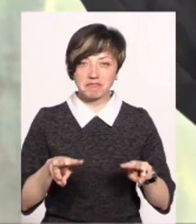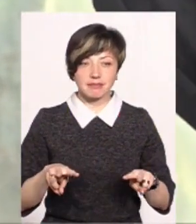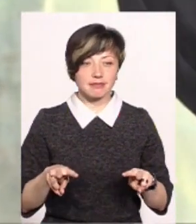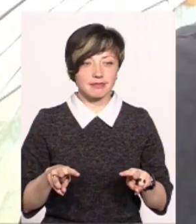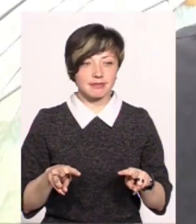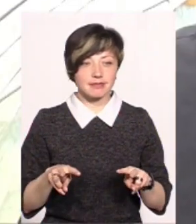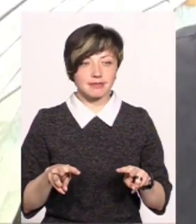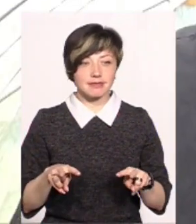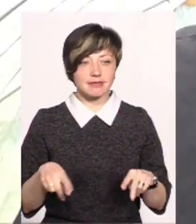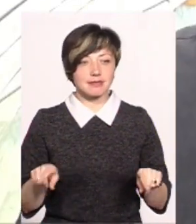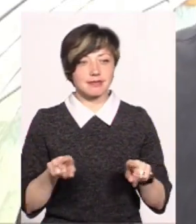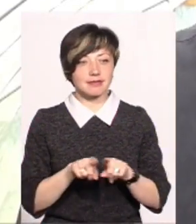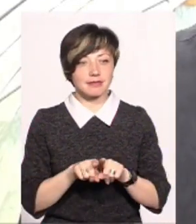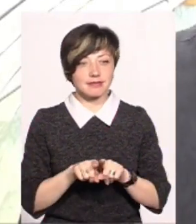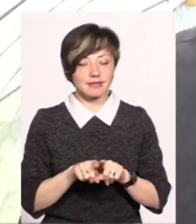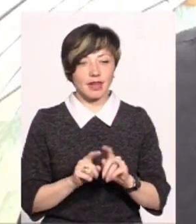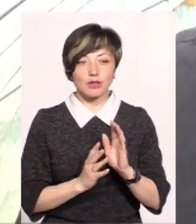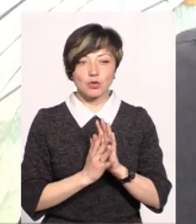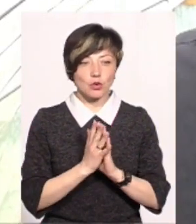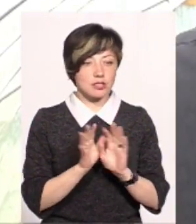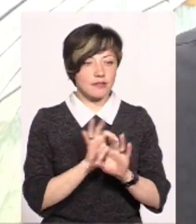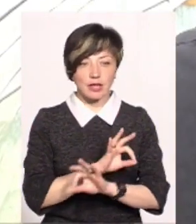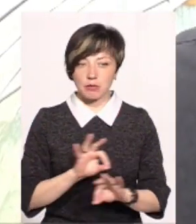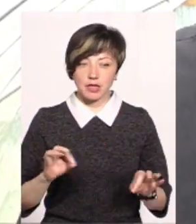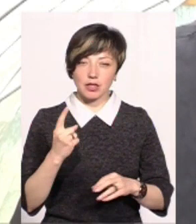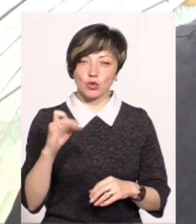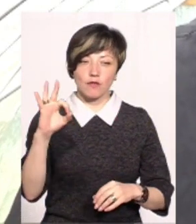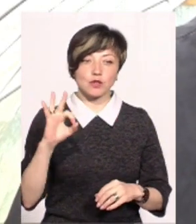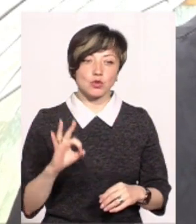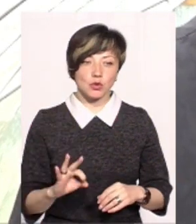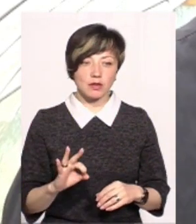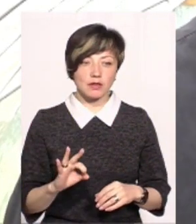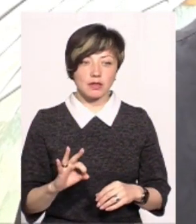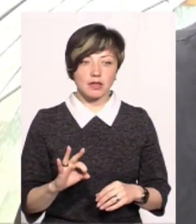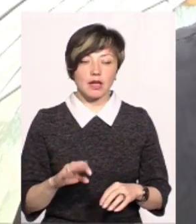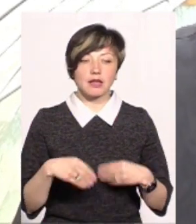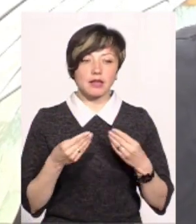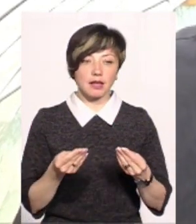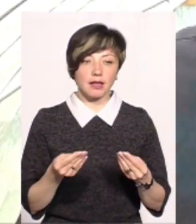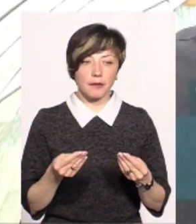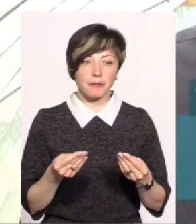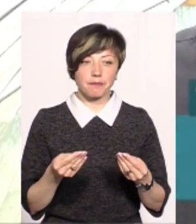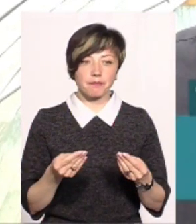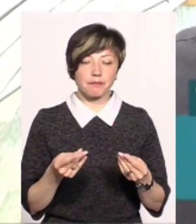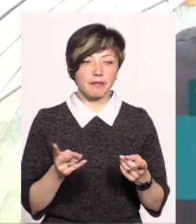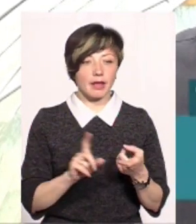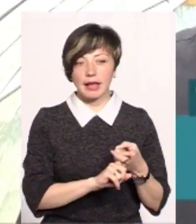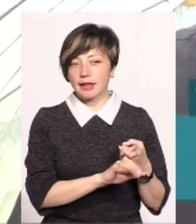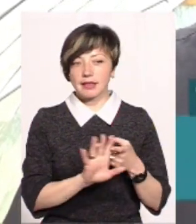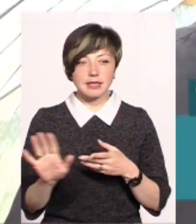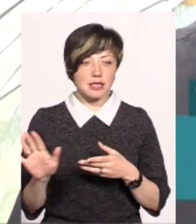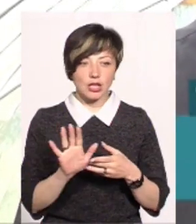теж так само схожість, відміна, практично 100%. Він дає, не залежить від